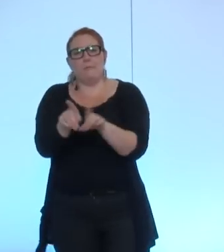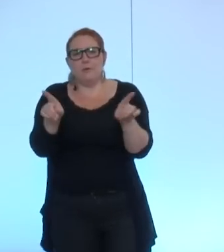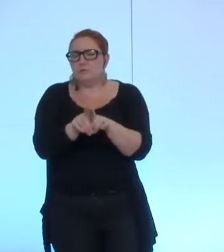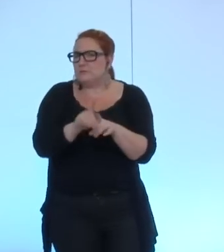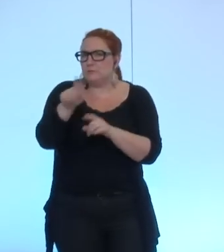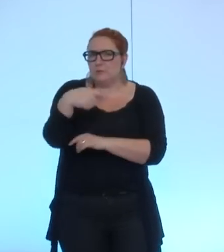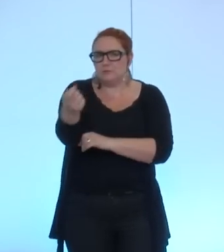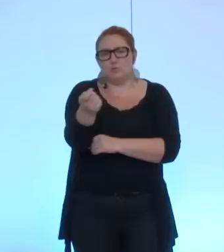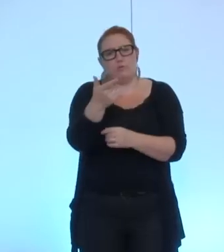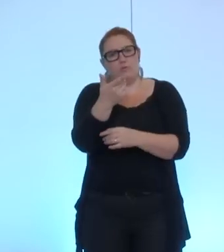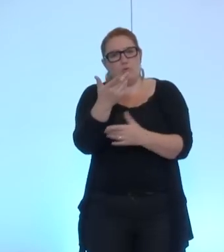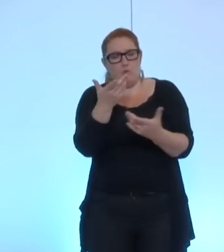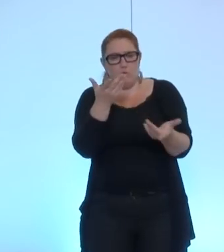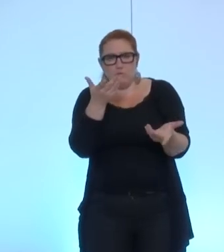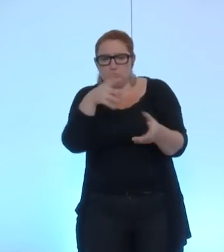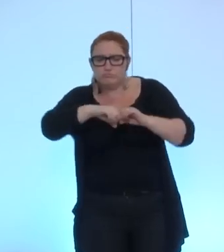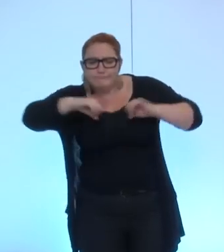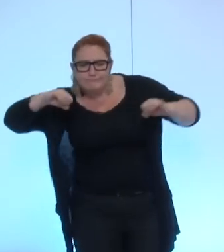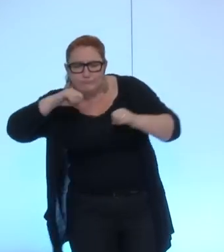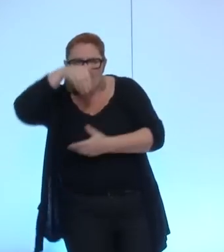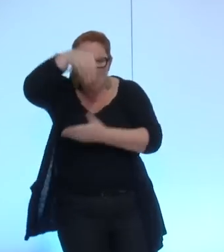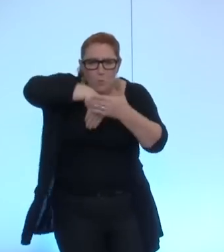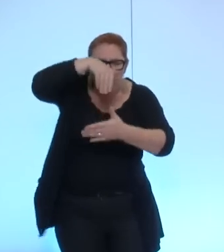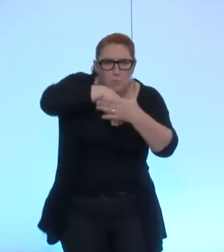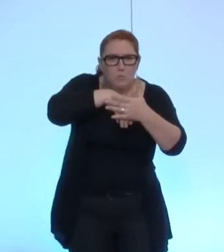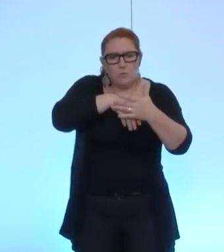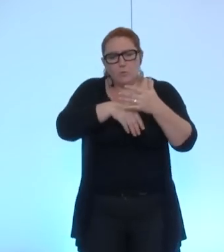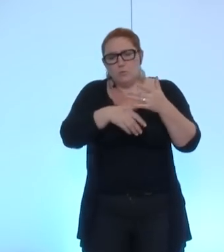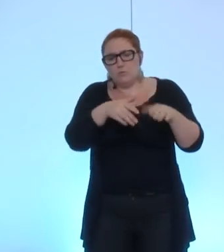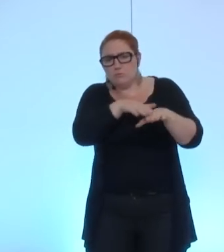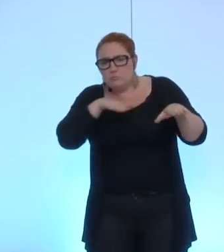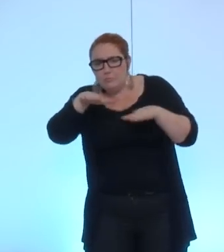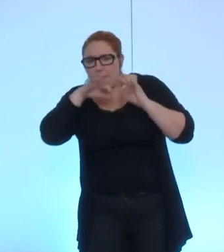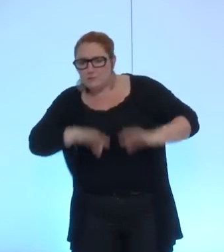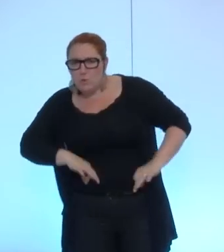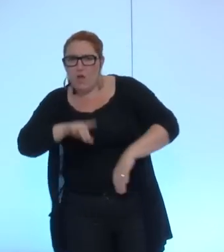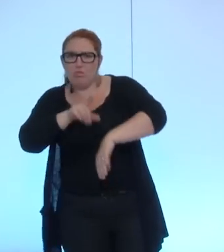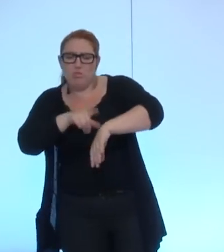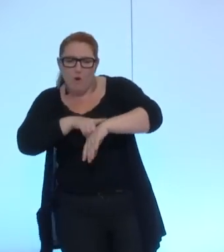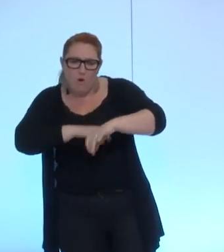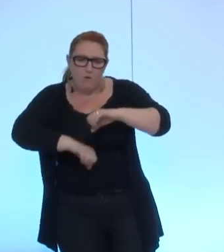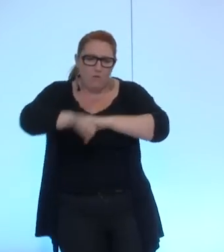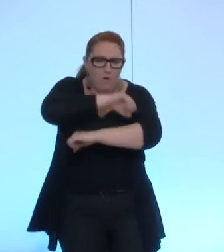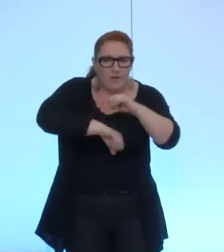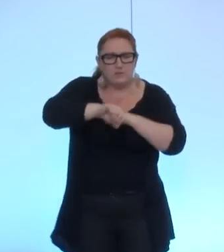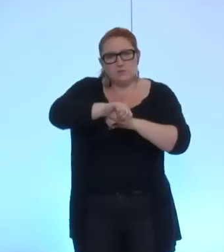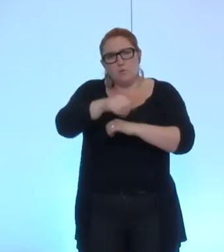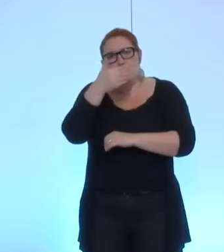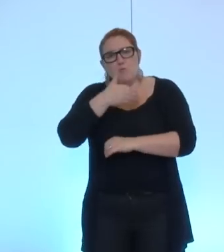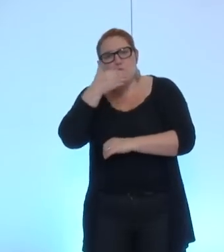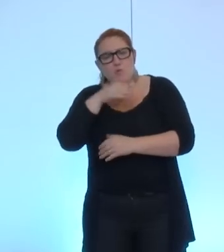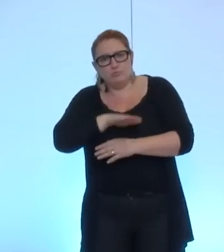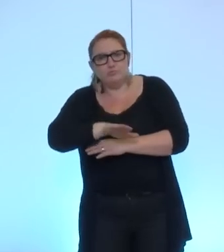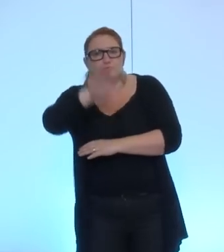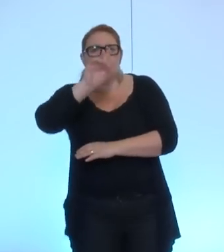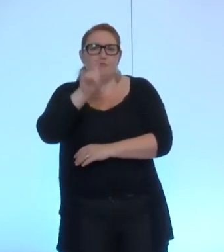continuant d'améliorer le contenu et l'organisation des temps périscolaires. Ce que nous ferons dans